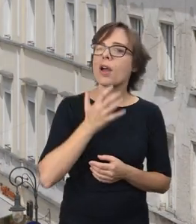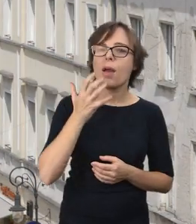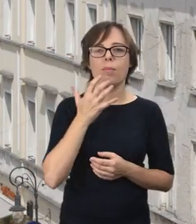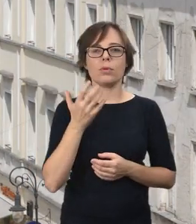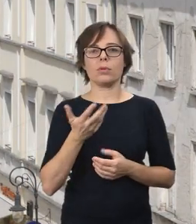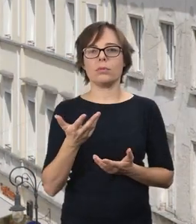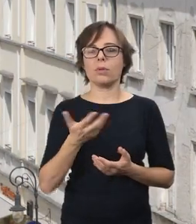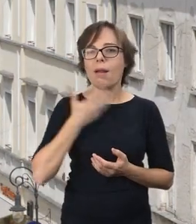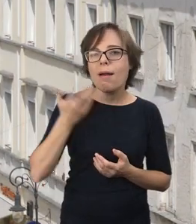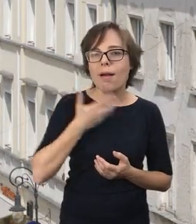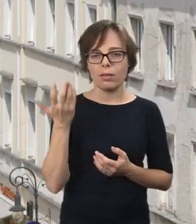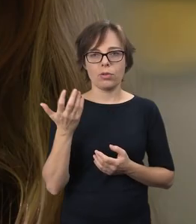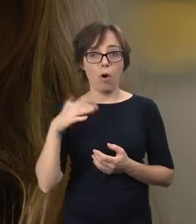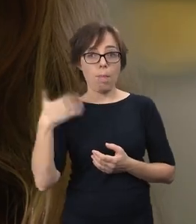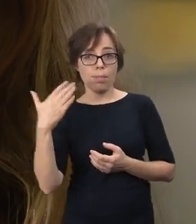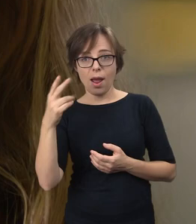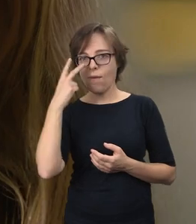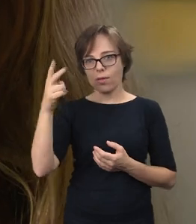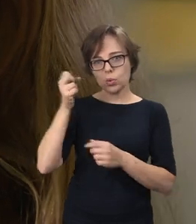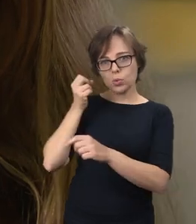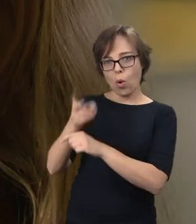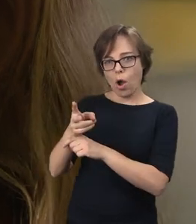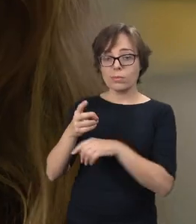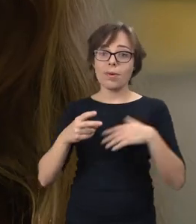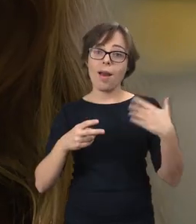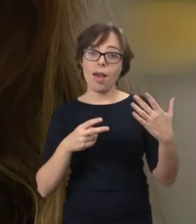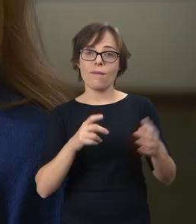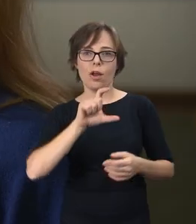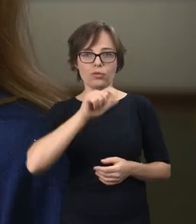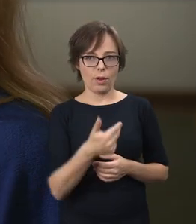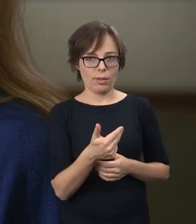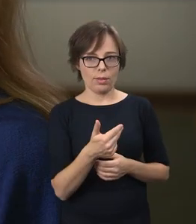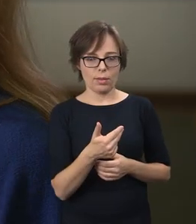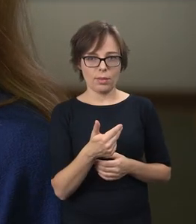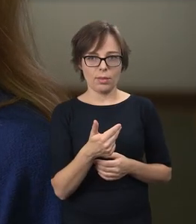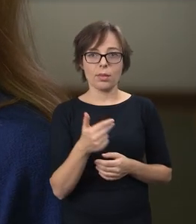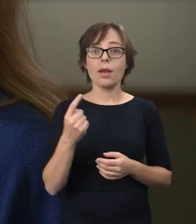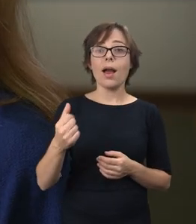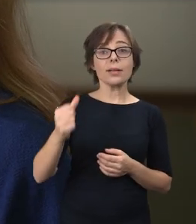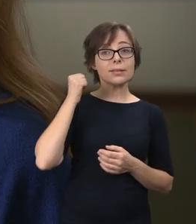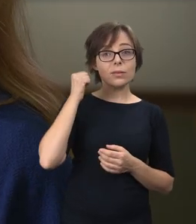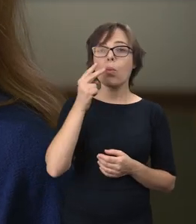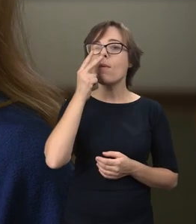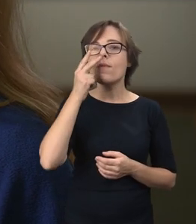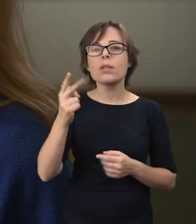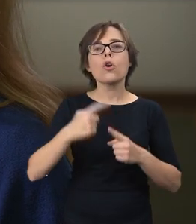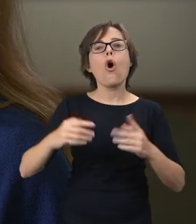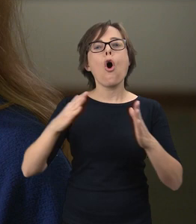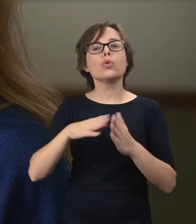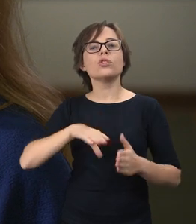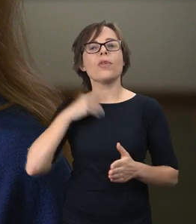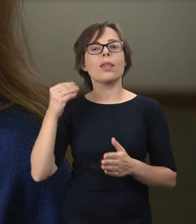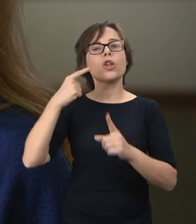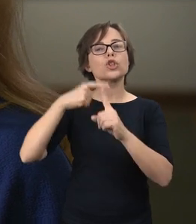Prawa część ulicy skąpana jest w słońcu, lewa w cieniu. W tle majaczą wieżę kościoła